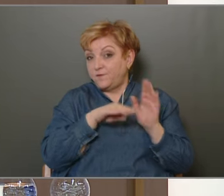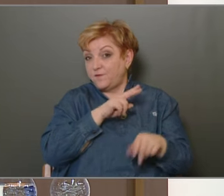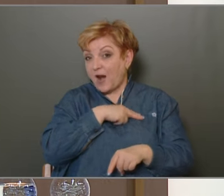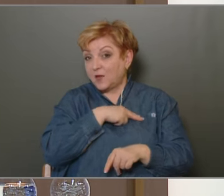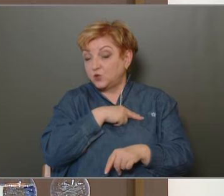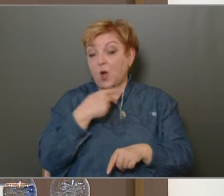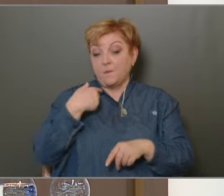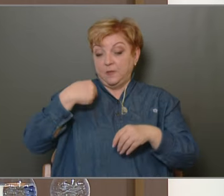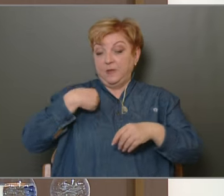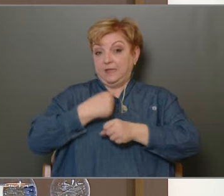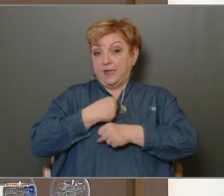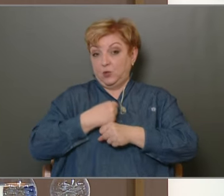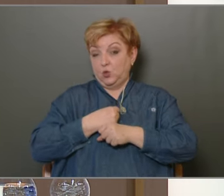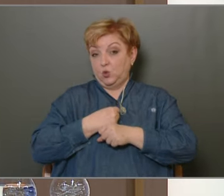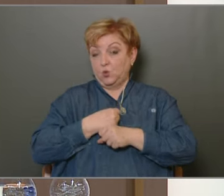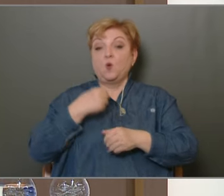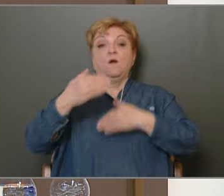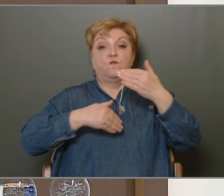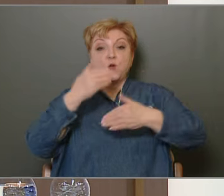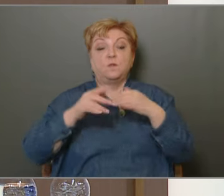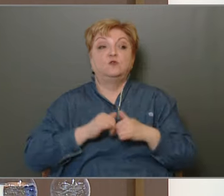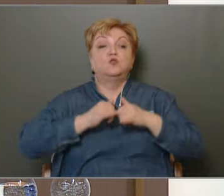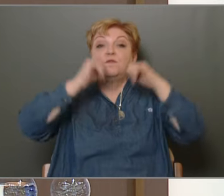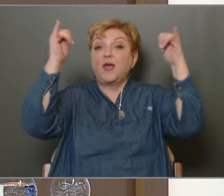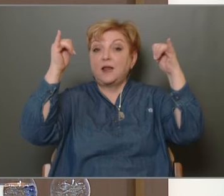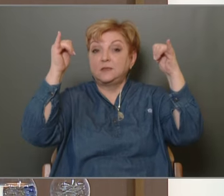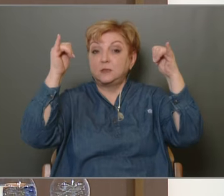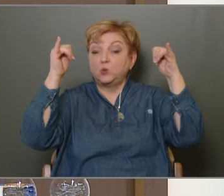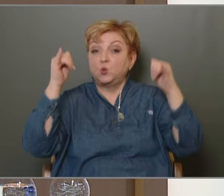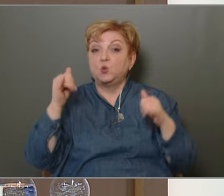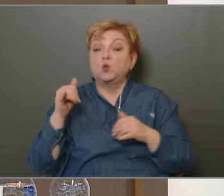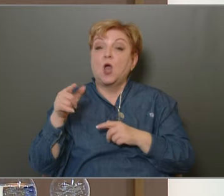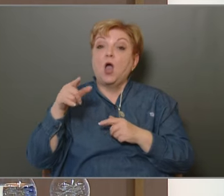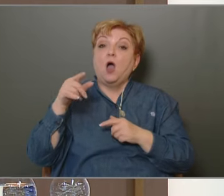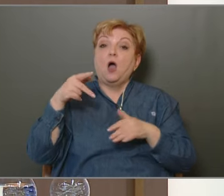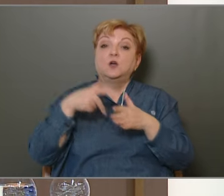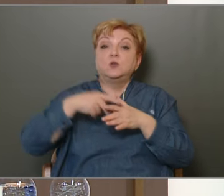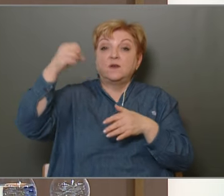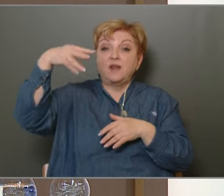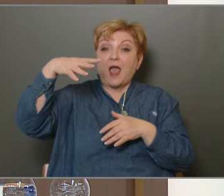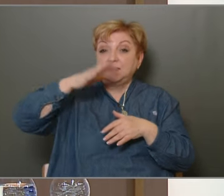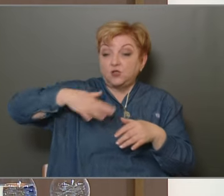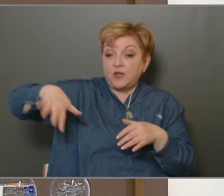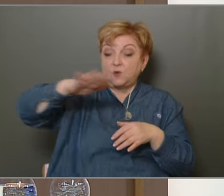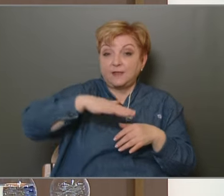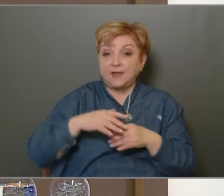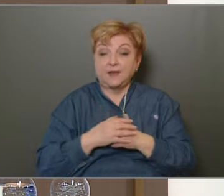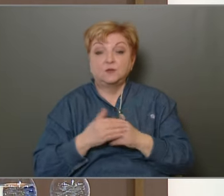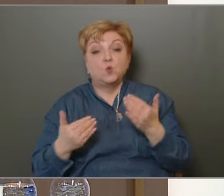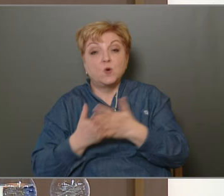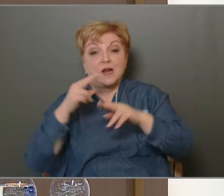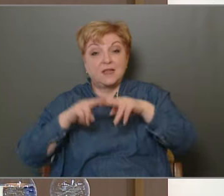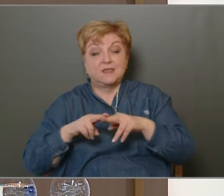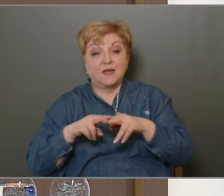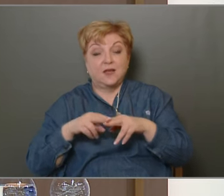amit mi tettünk, és azt el is mondtam, hogy folyamatosan fejlesztjük a közvilágítási területeket Tehát új közvilágítási rendszereket